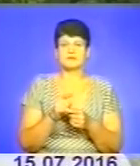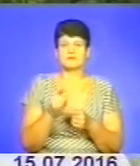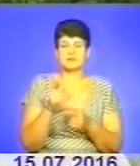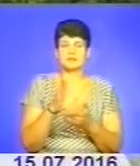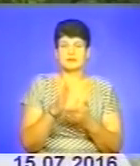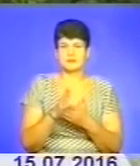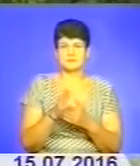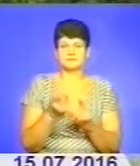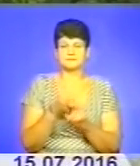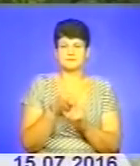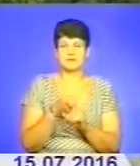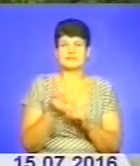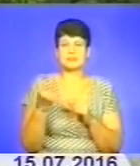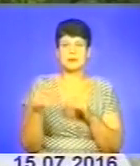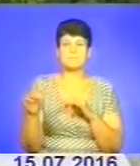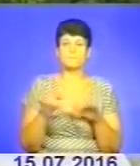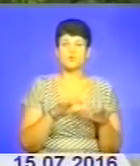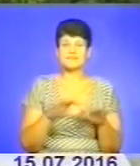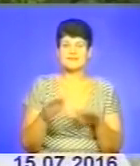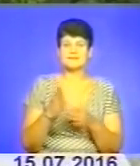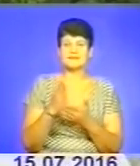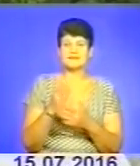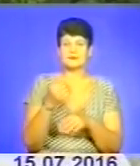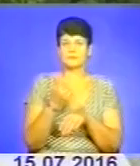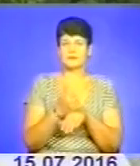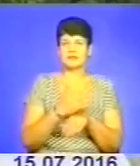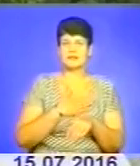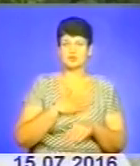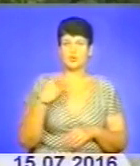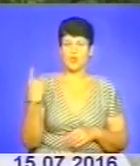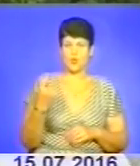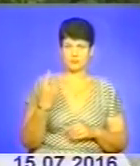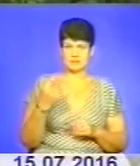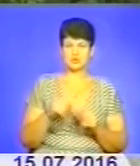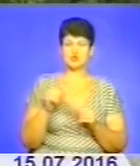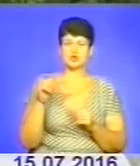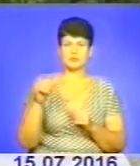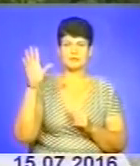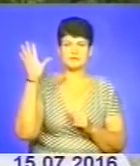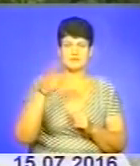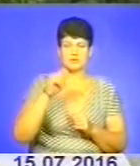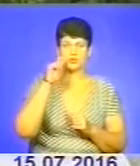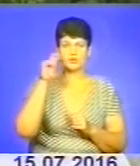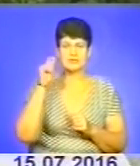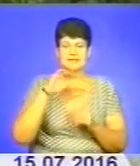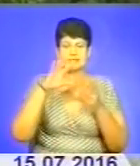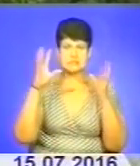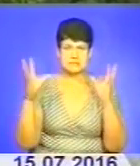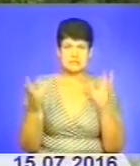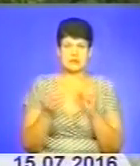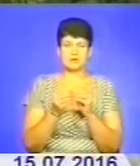певними синоптичними процесами, які домінують над нашою областю, зокрема, і над цією країною загалом,